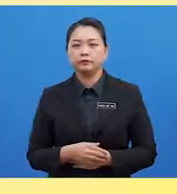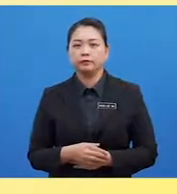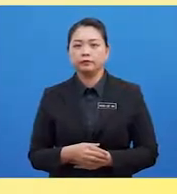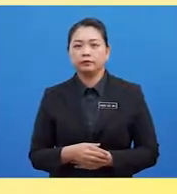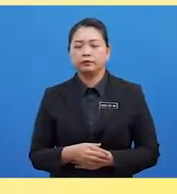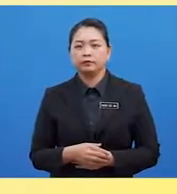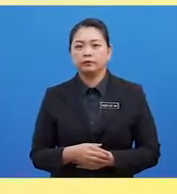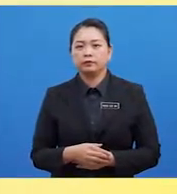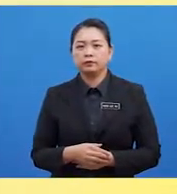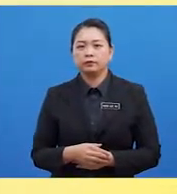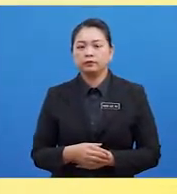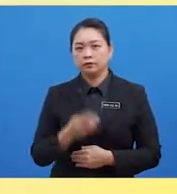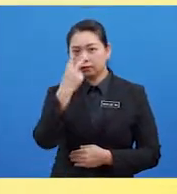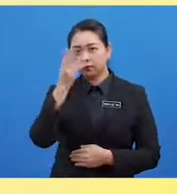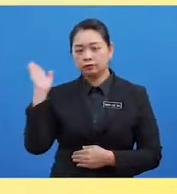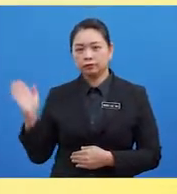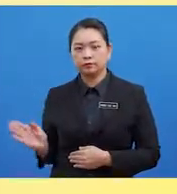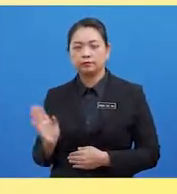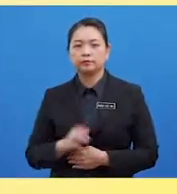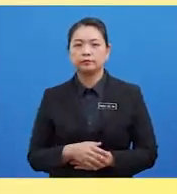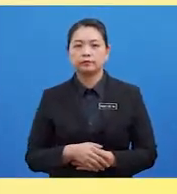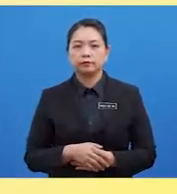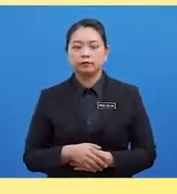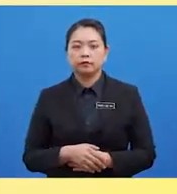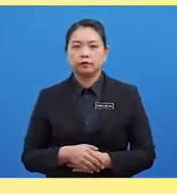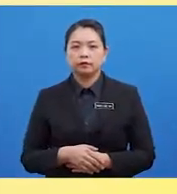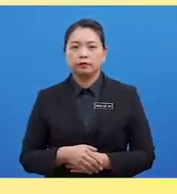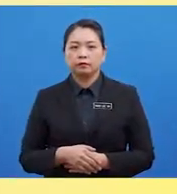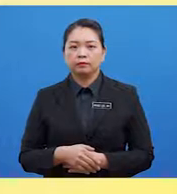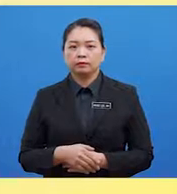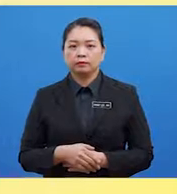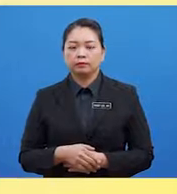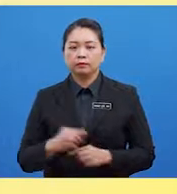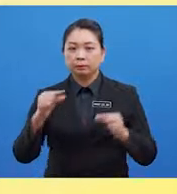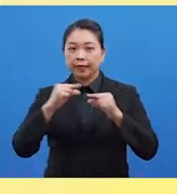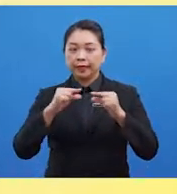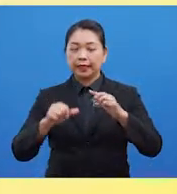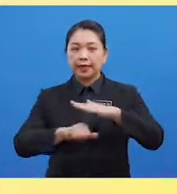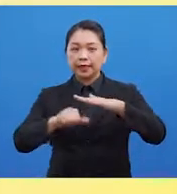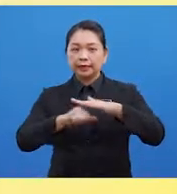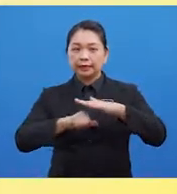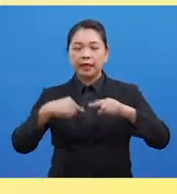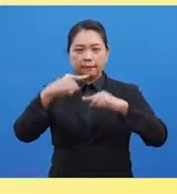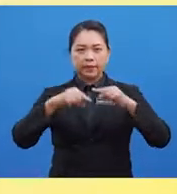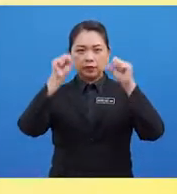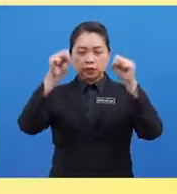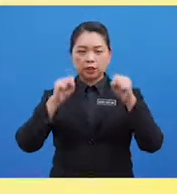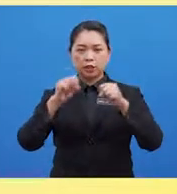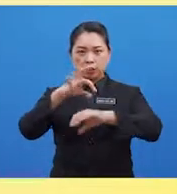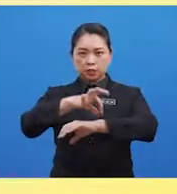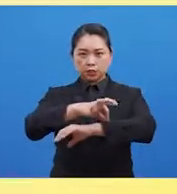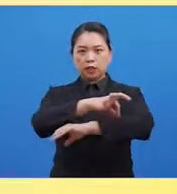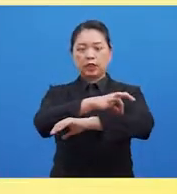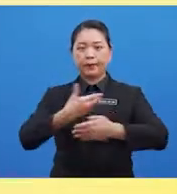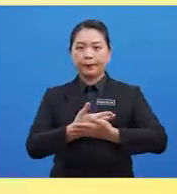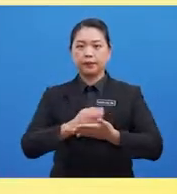Fasa Rodimentary Fasa Rodimentary Melibatkan Pergerakan Asas Apabila Sistem Saraf Bayi Menjadi